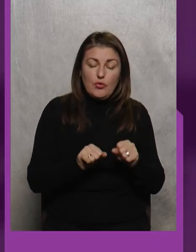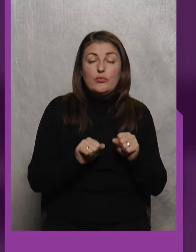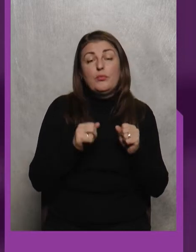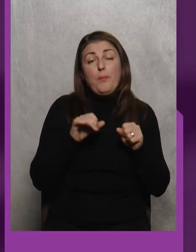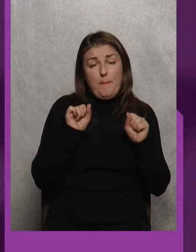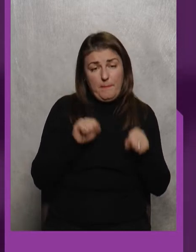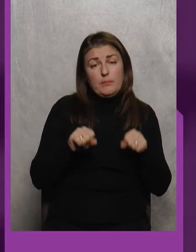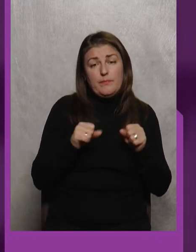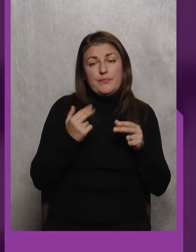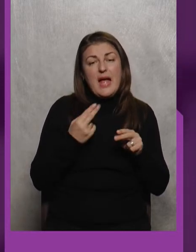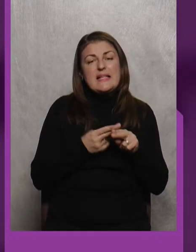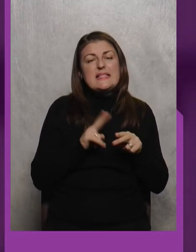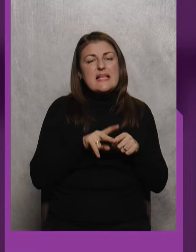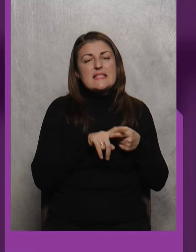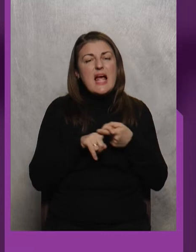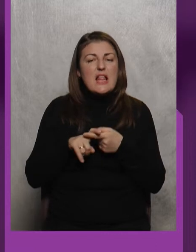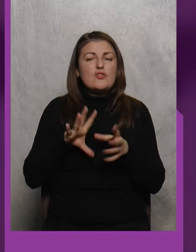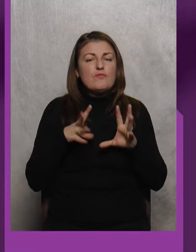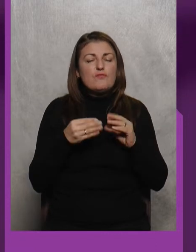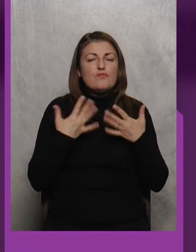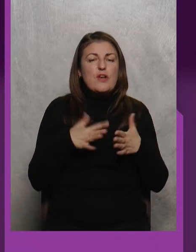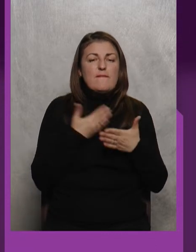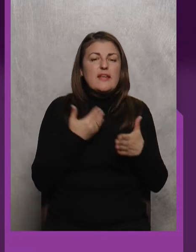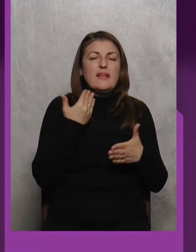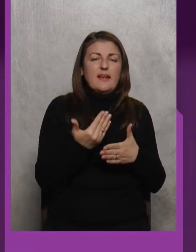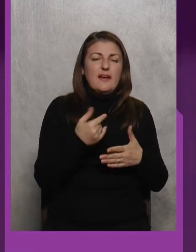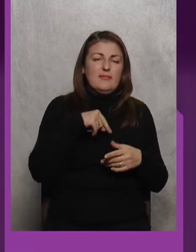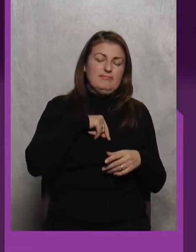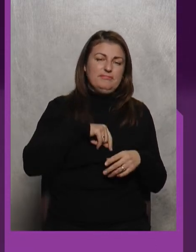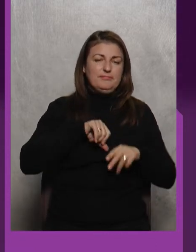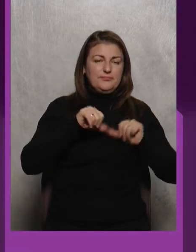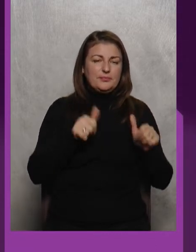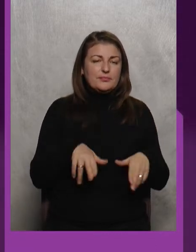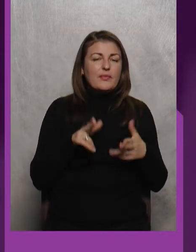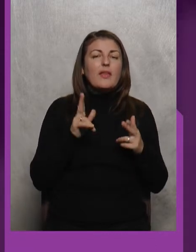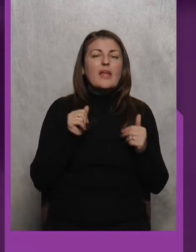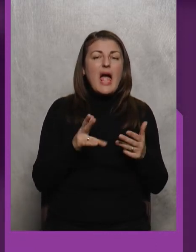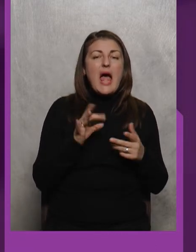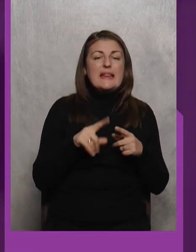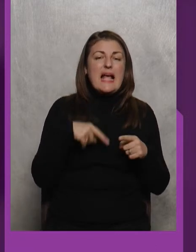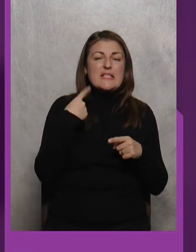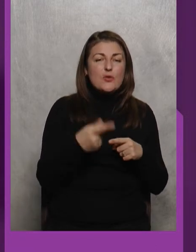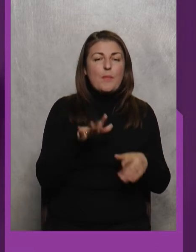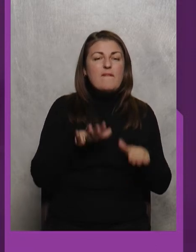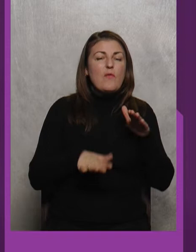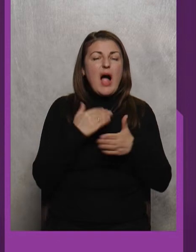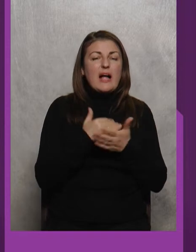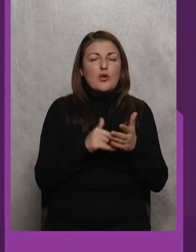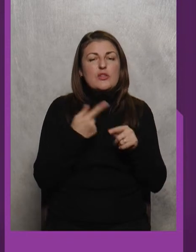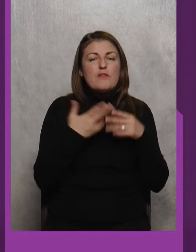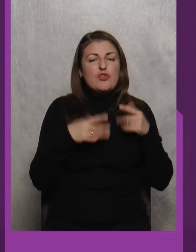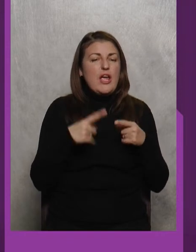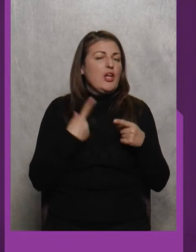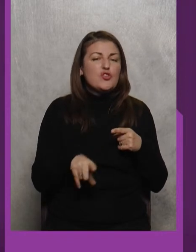це залежить вже від їх кондиції Тому що і наступна вагова категорія це вже